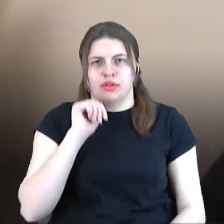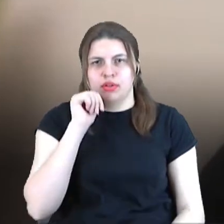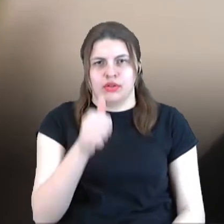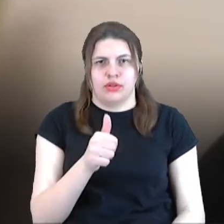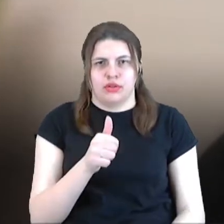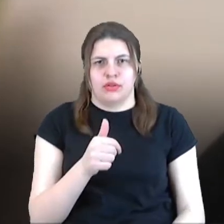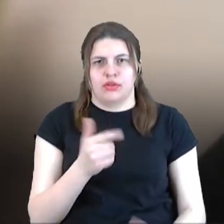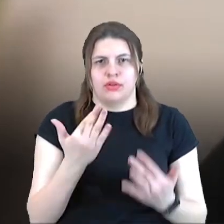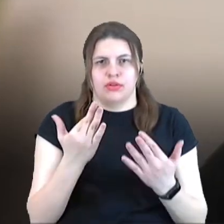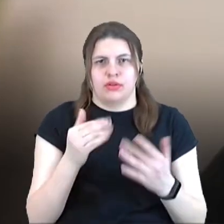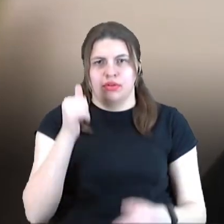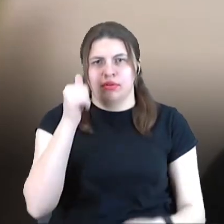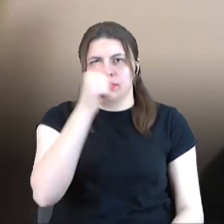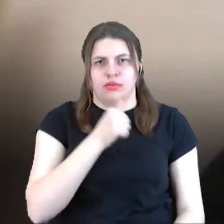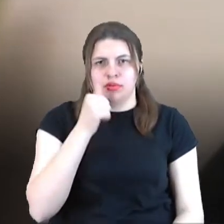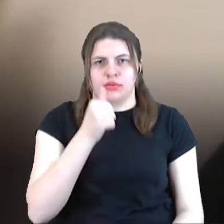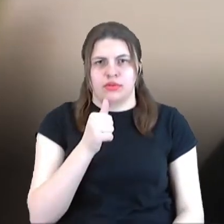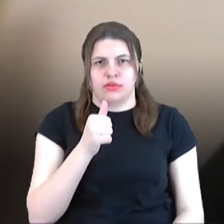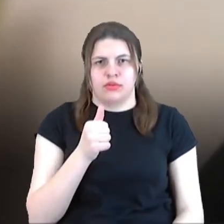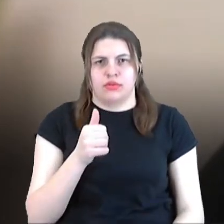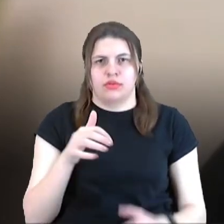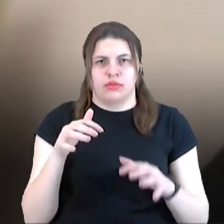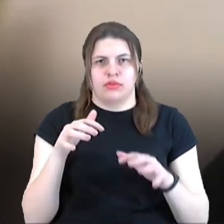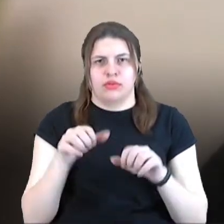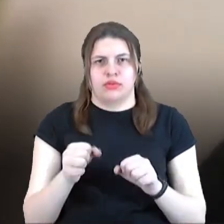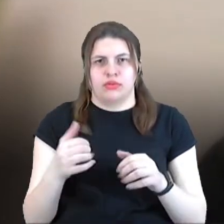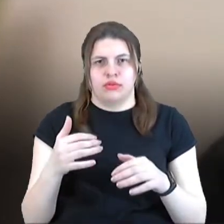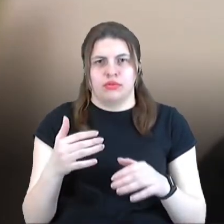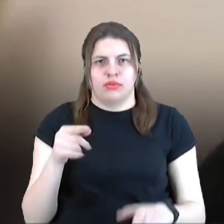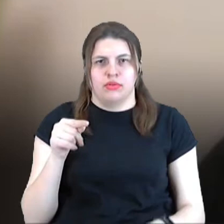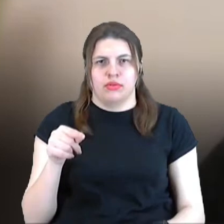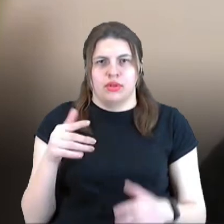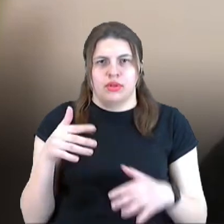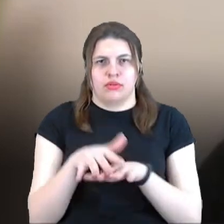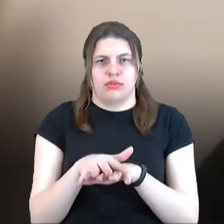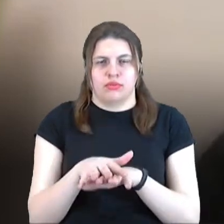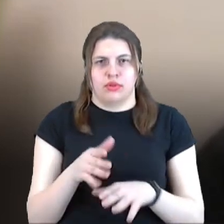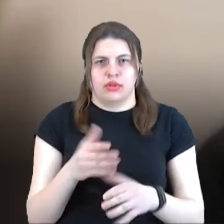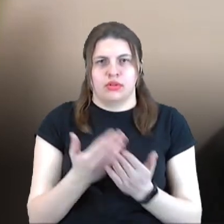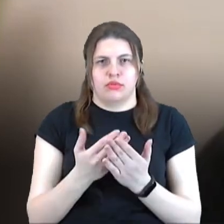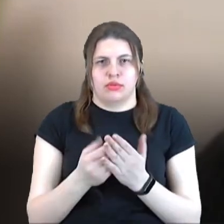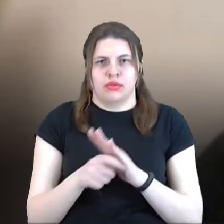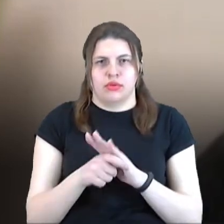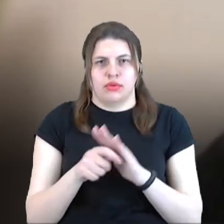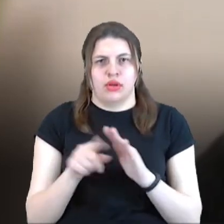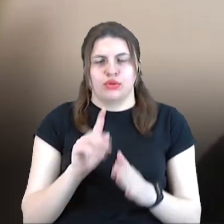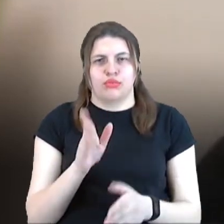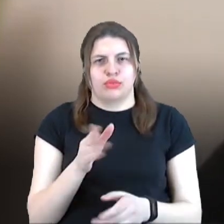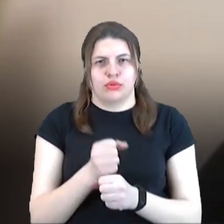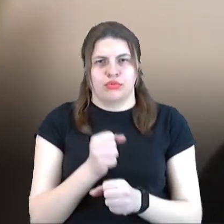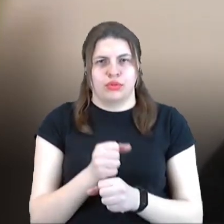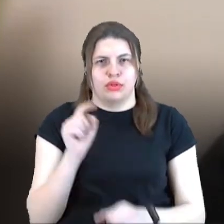декілька років, відбудеться деокупація Донбасу. Що будемо робити з тими аеропортами, новими, які побудовані в полі, наприклад, зокрема,